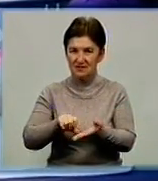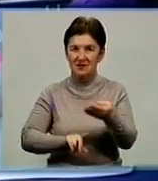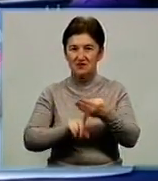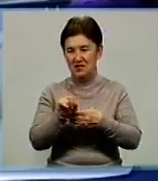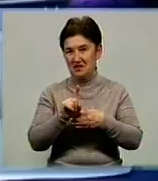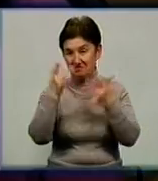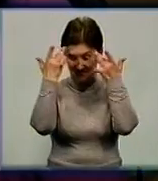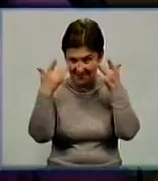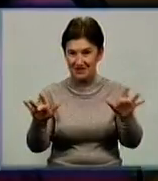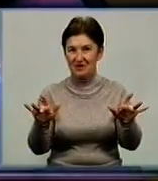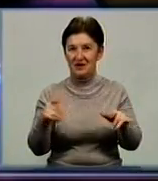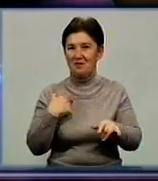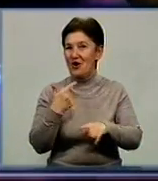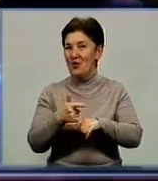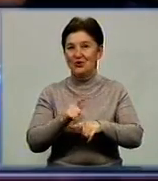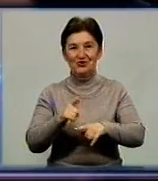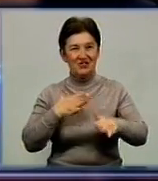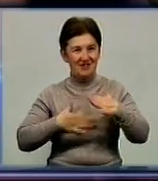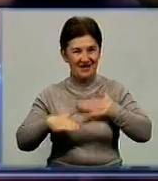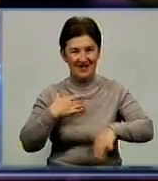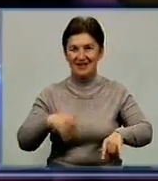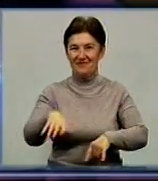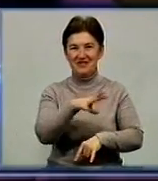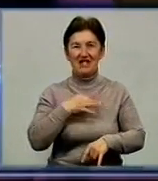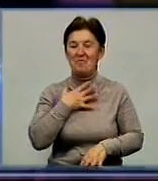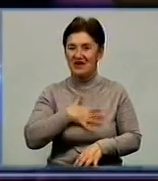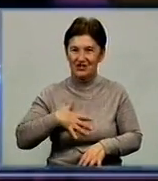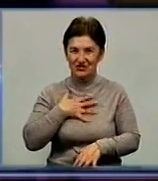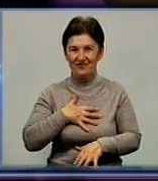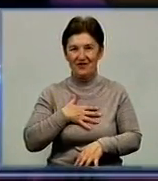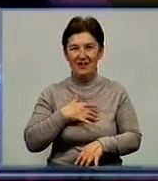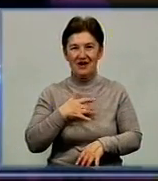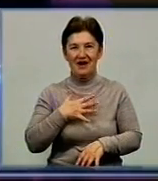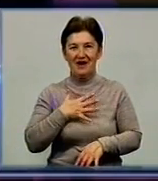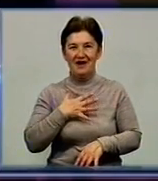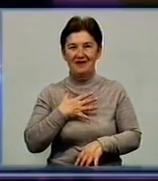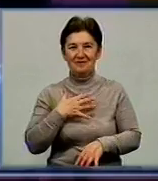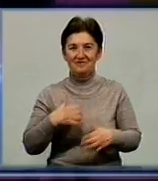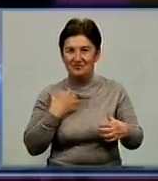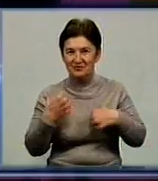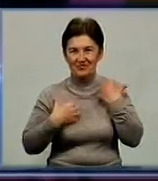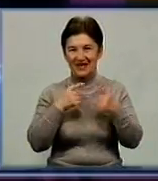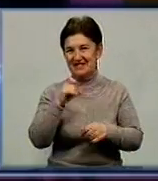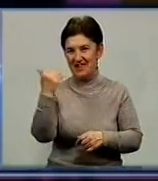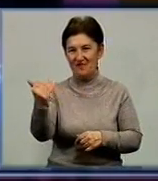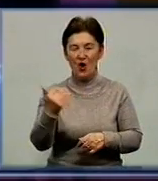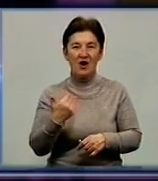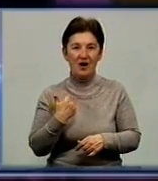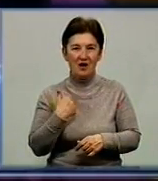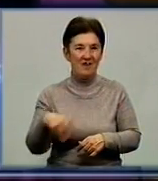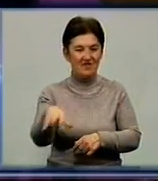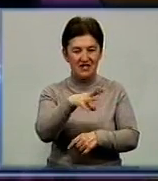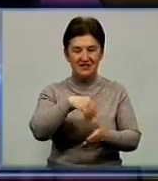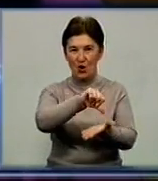несподіванкою. «Ми дуже раді, ми всі за нього переживали, всі боліли за нього. Могу сказати, що всі